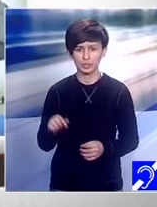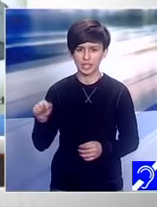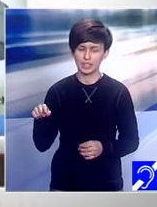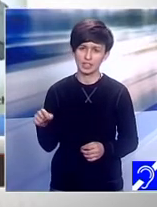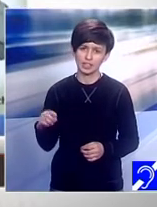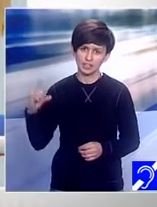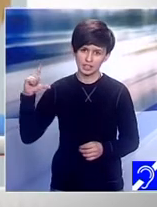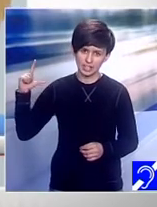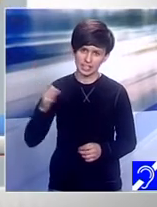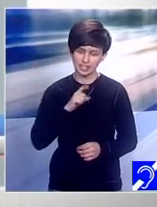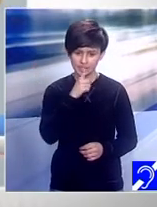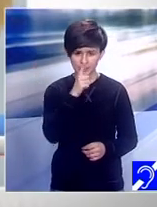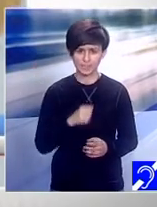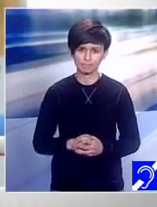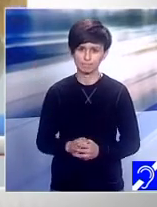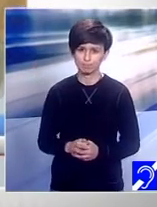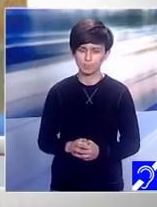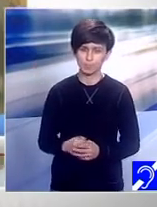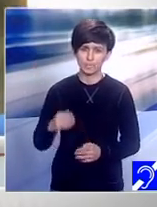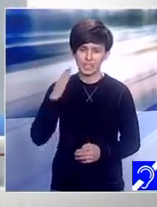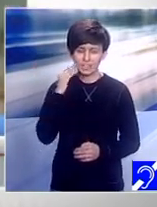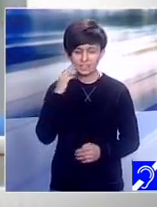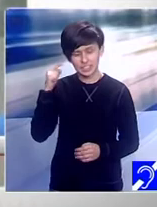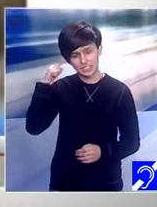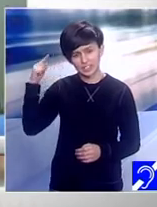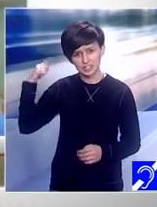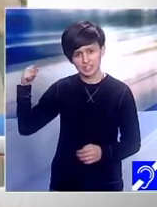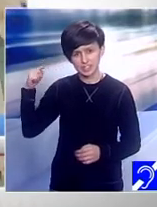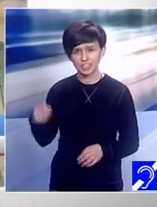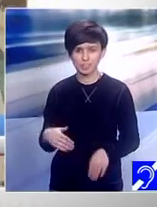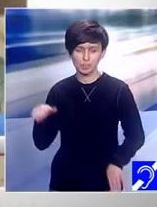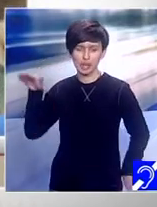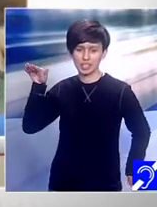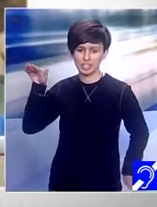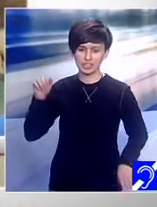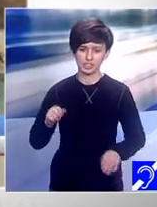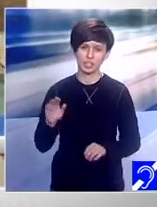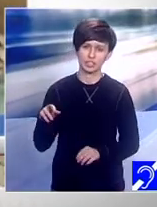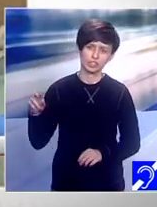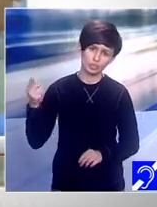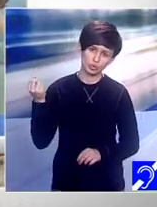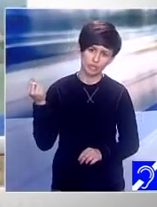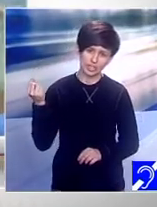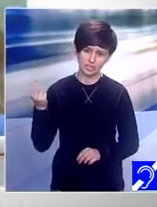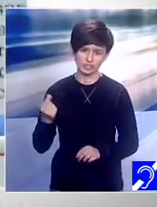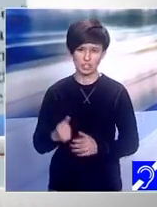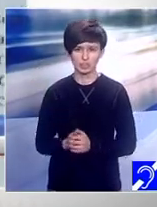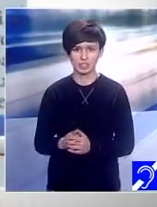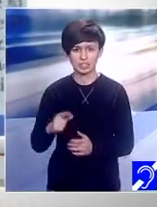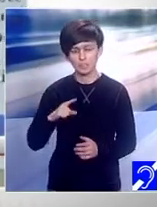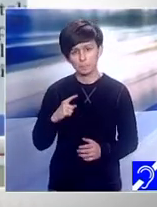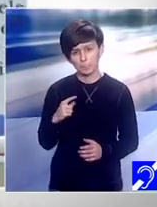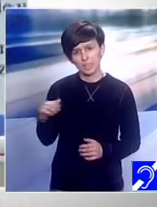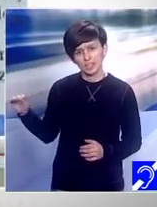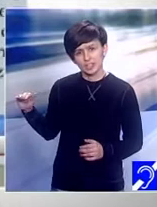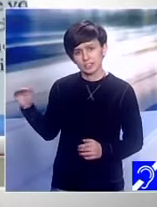poveste, se visează balerină, are însă sindrom daun, dar și un frate geamăn, David, alături de care descoperă lumea. Sunt doi copii fericiți, până când